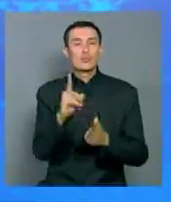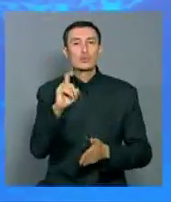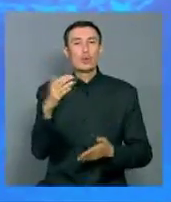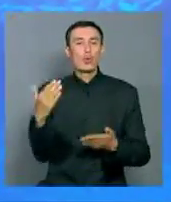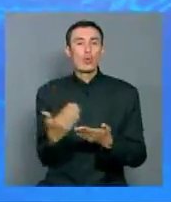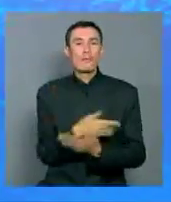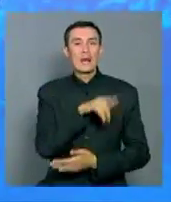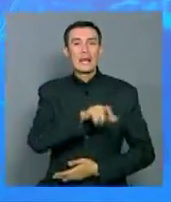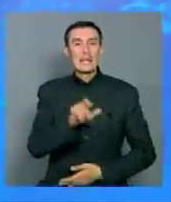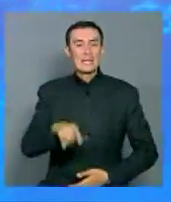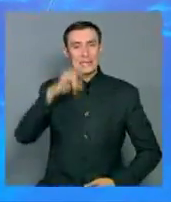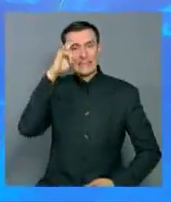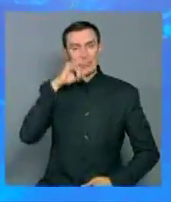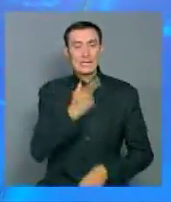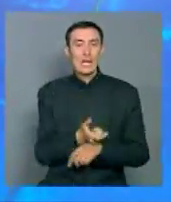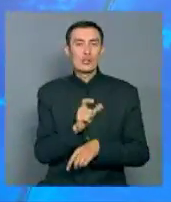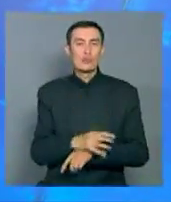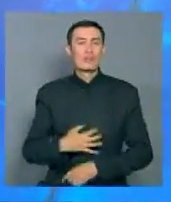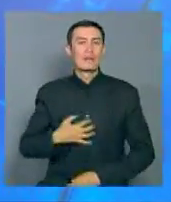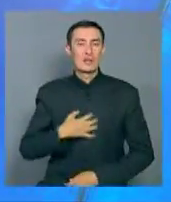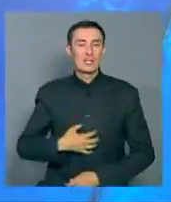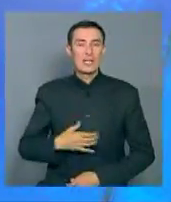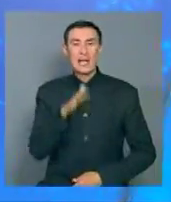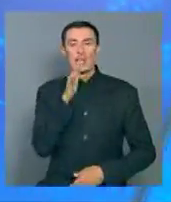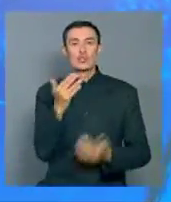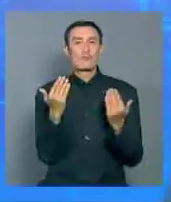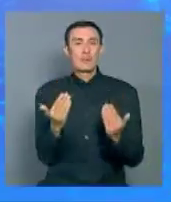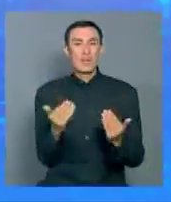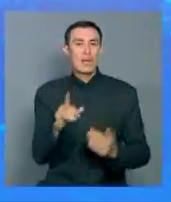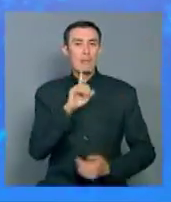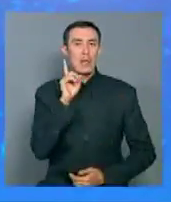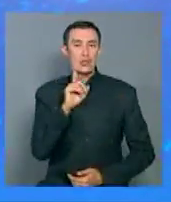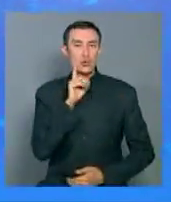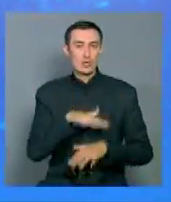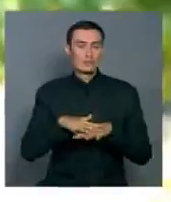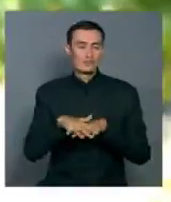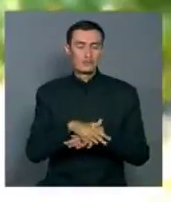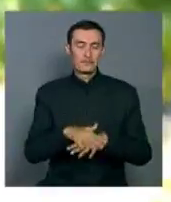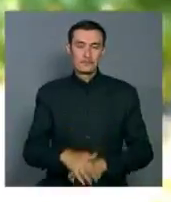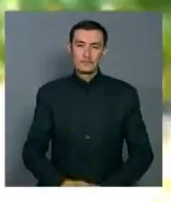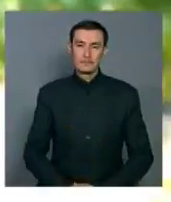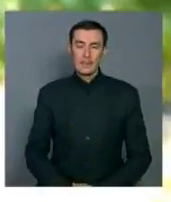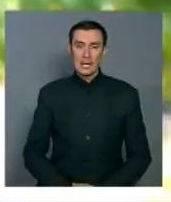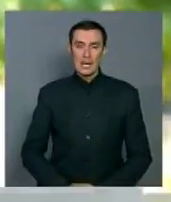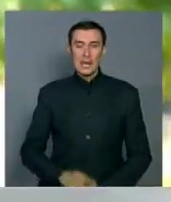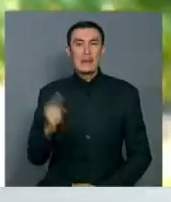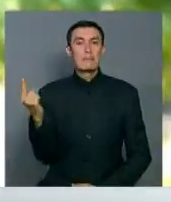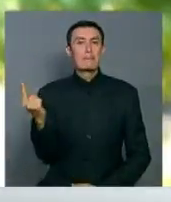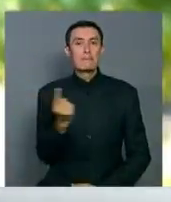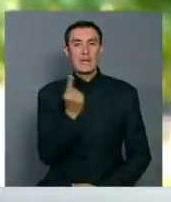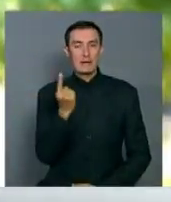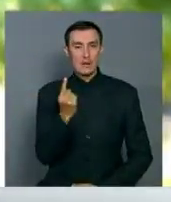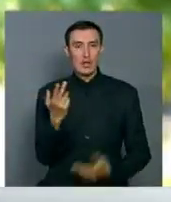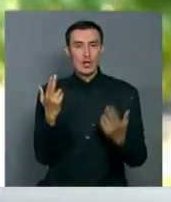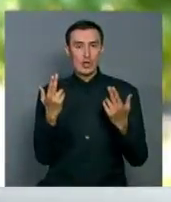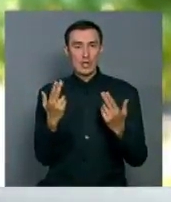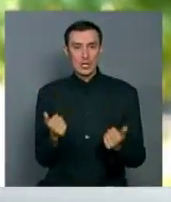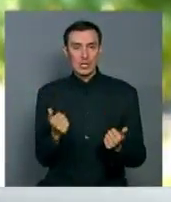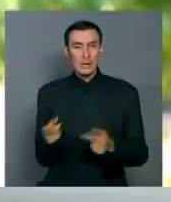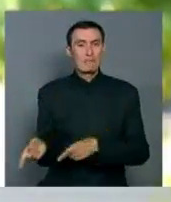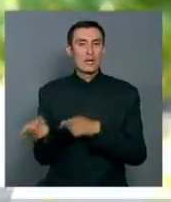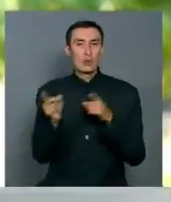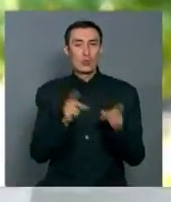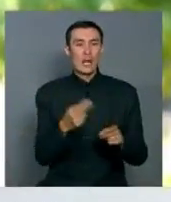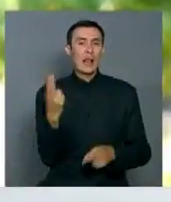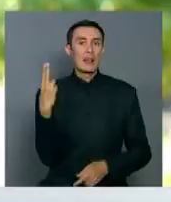новых лиц Казахстана, особенно важны для современной молодежи. Первое – это, конечно же, переход на